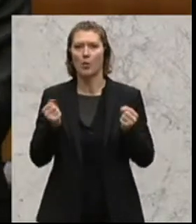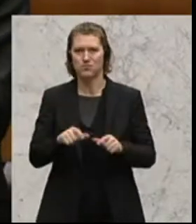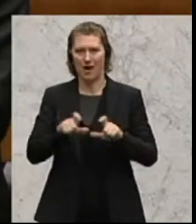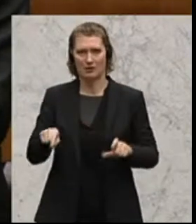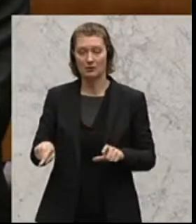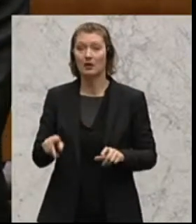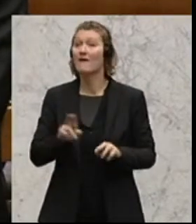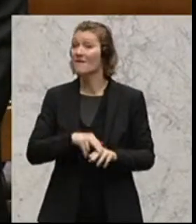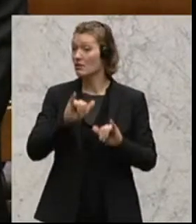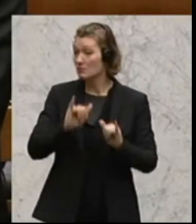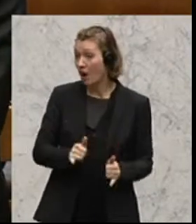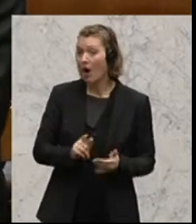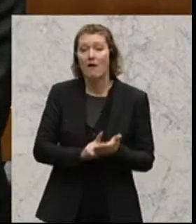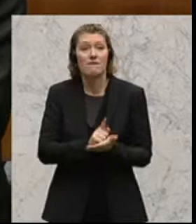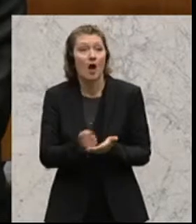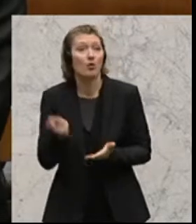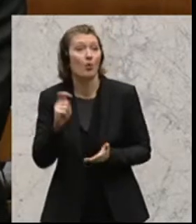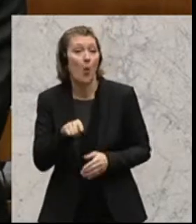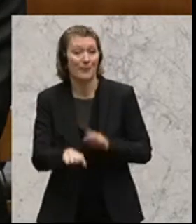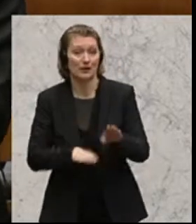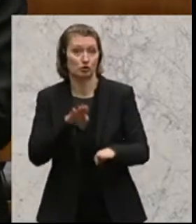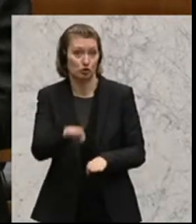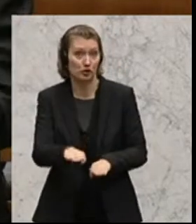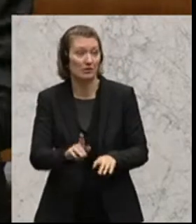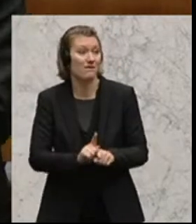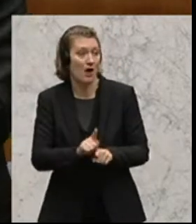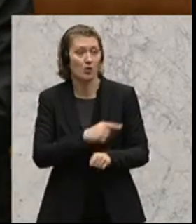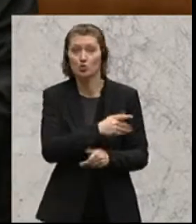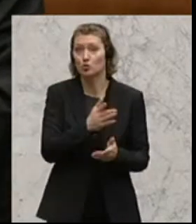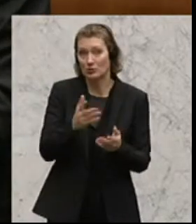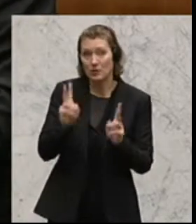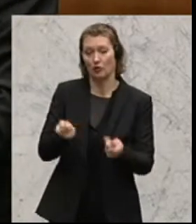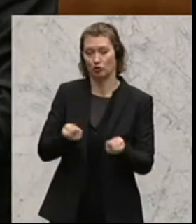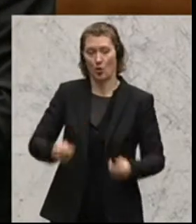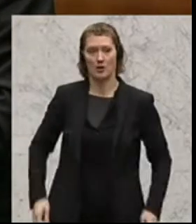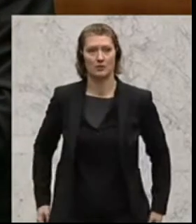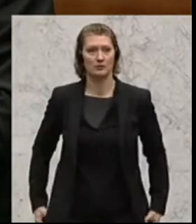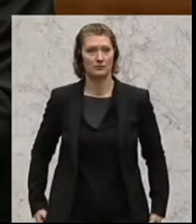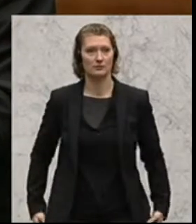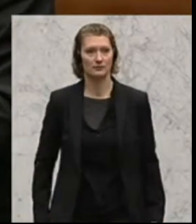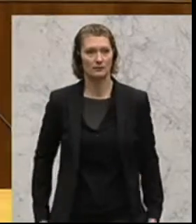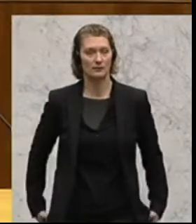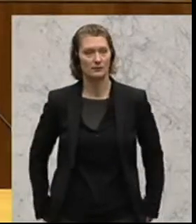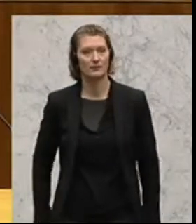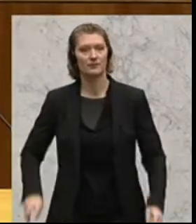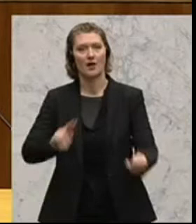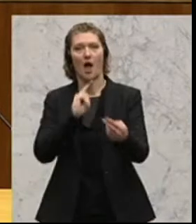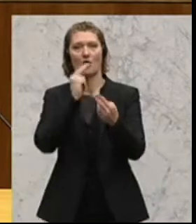ja, zu welchem Zeitpunkt könnte dieser Schritt schon eingeleitet werden? Sie haben es ja in der Hand. Herr Bundesminister.